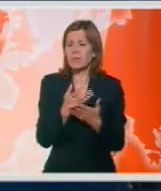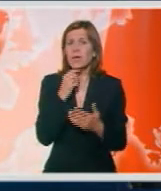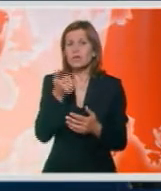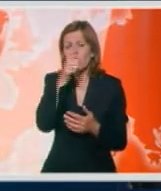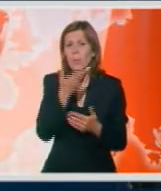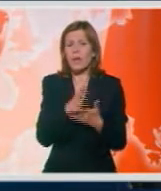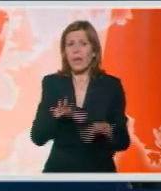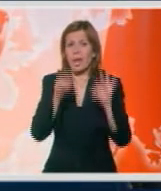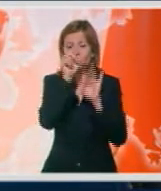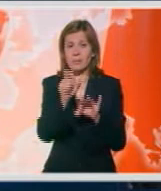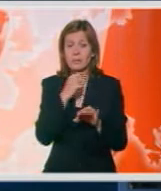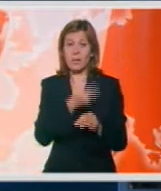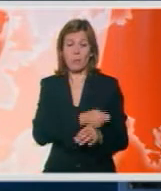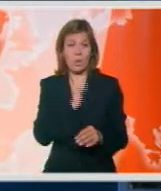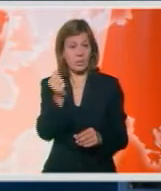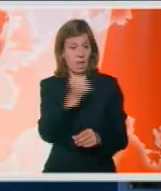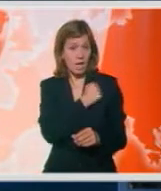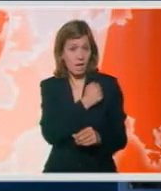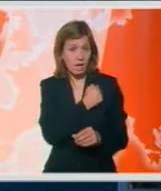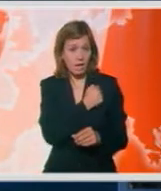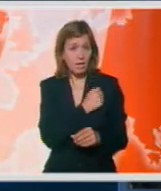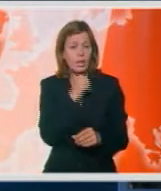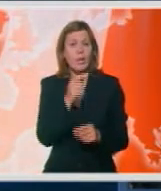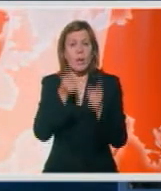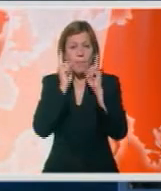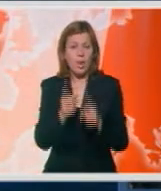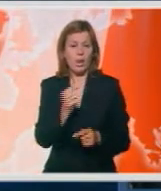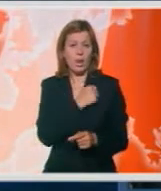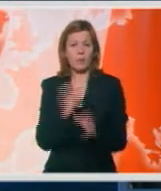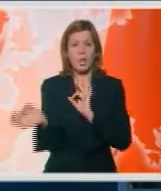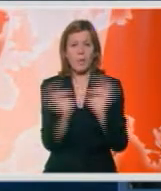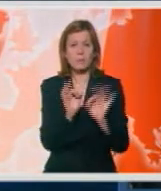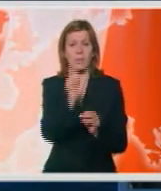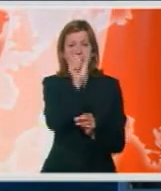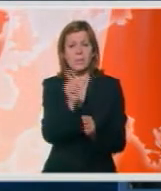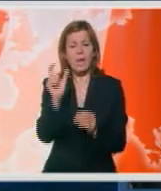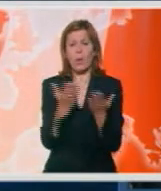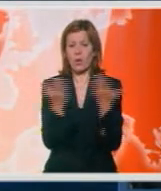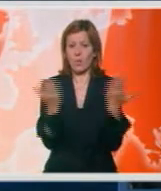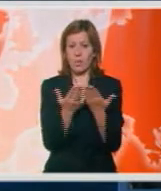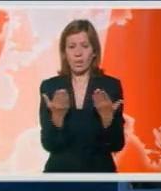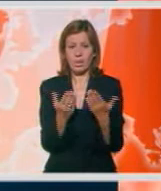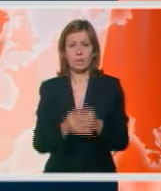reši. Policija će garantovati i mora garantovati bezbednost svakog novinara.